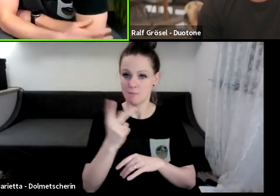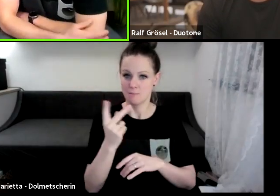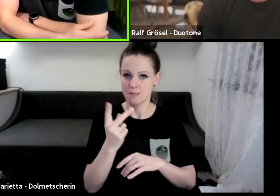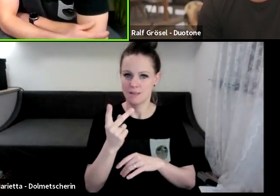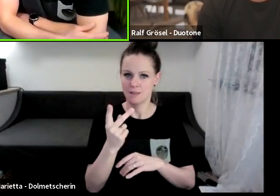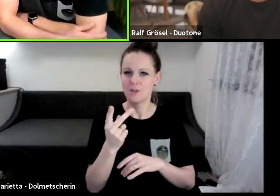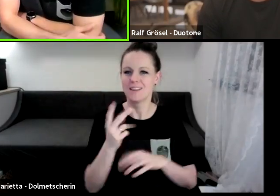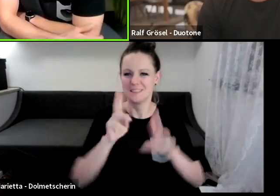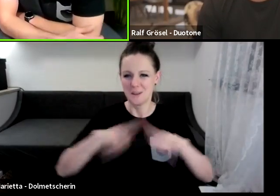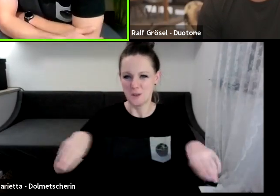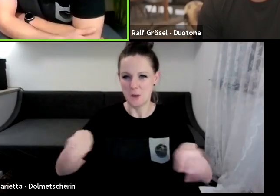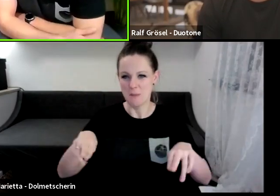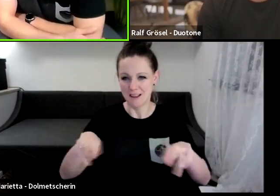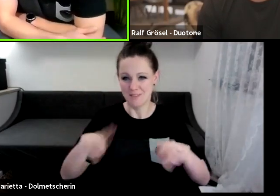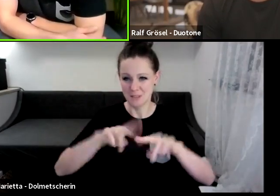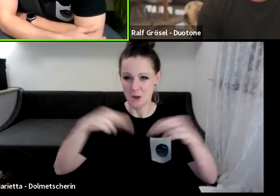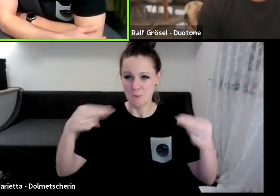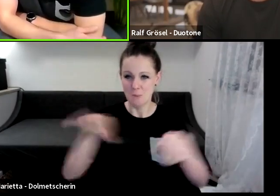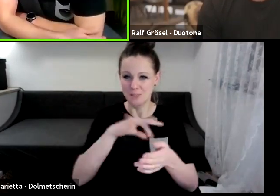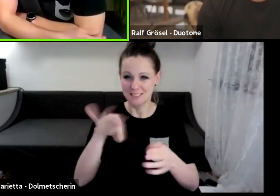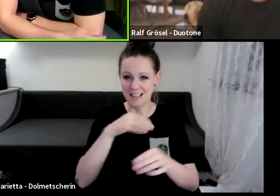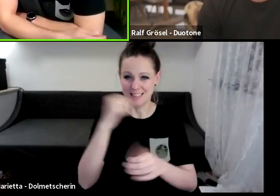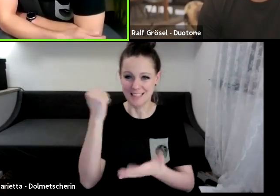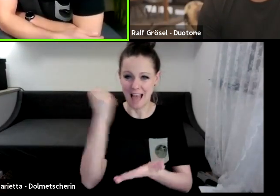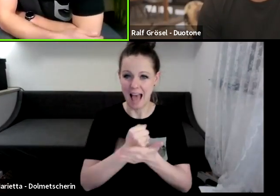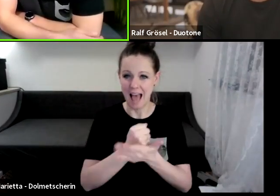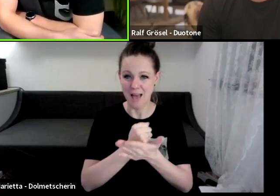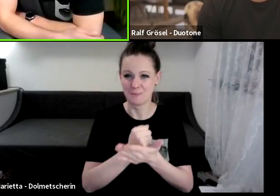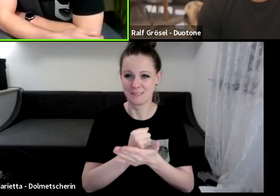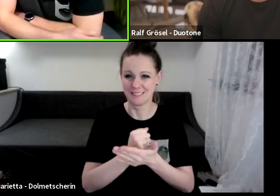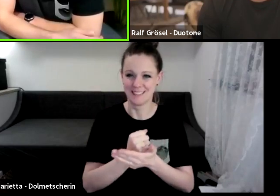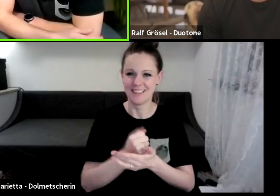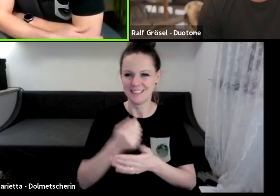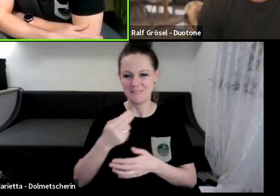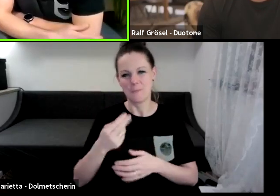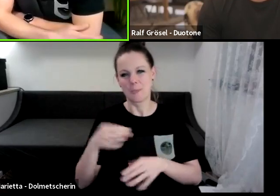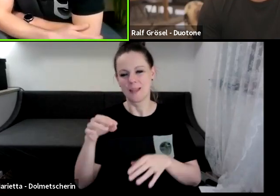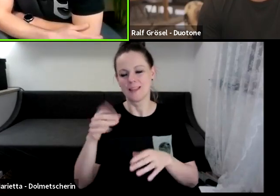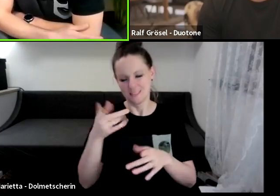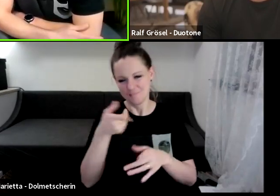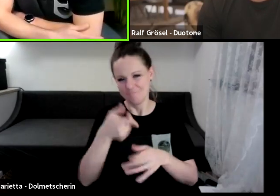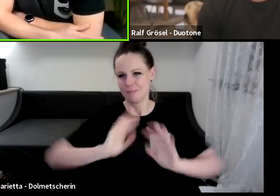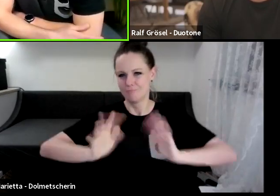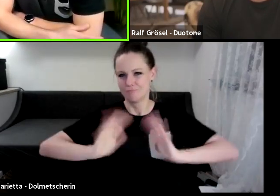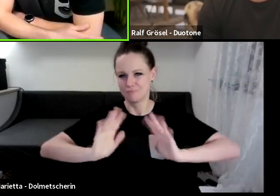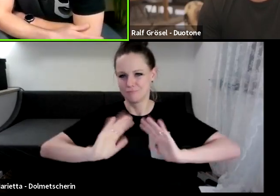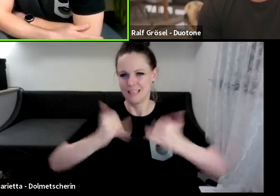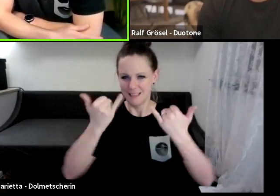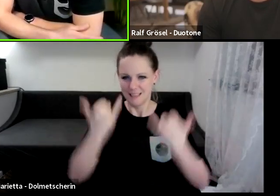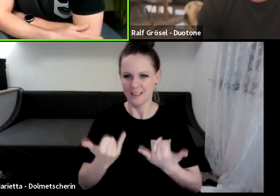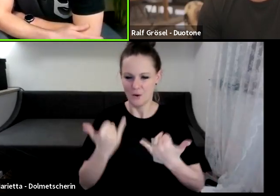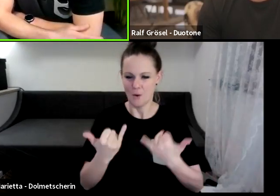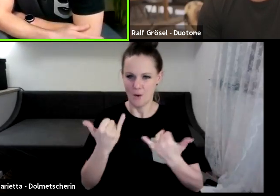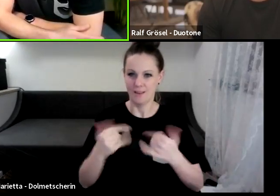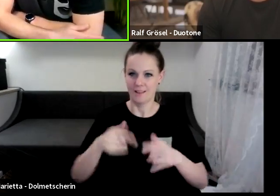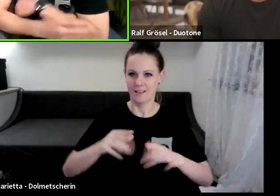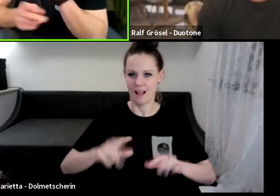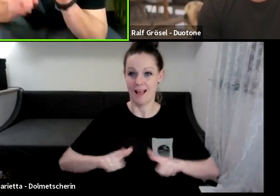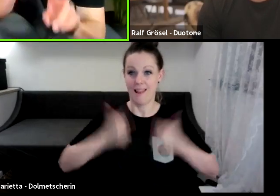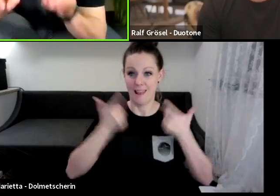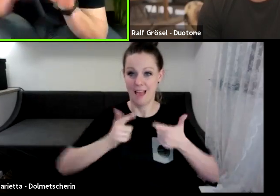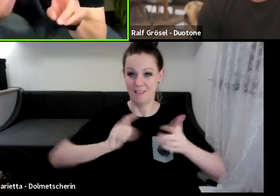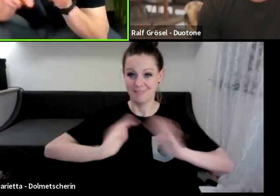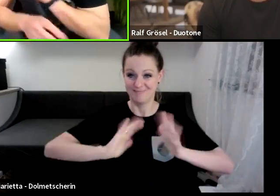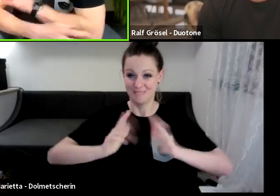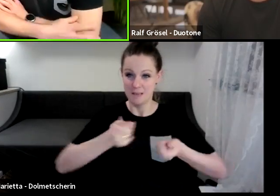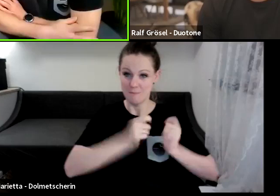Bundeskanzler von Sebastian Kurz die Pressekonferenz. Und heute haben wir die Ehre, dass sie da jetzt live gebärdet, zusammen mit